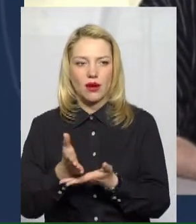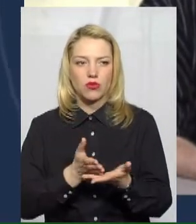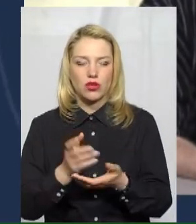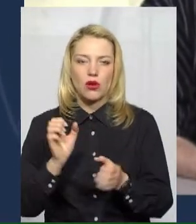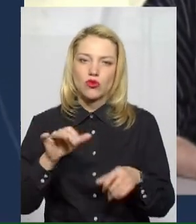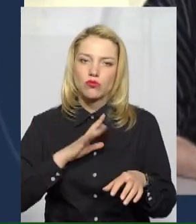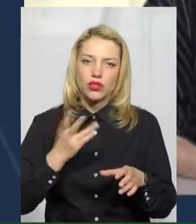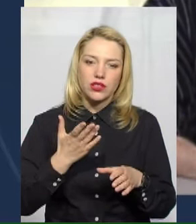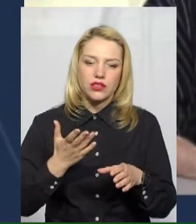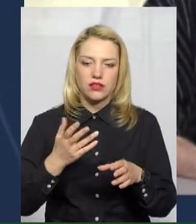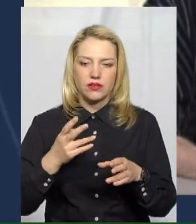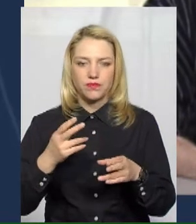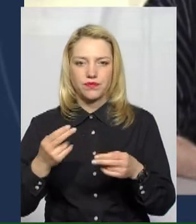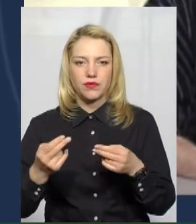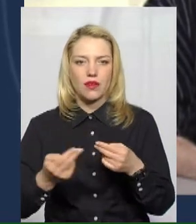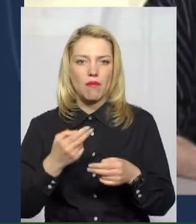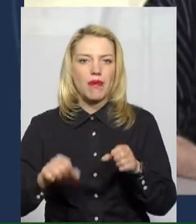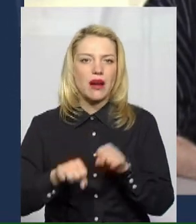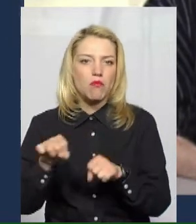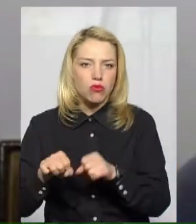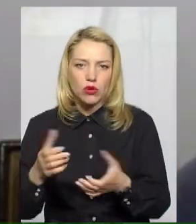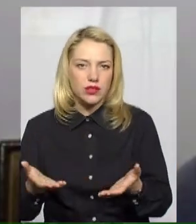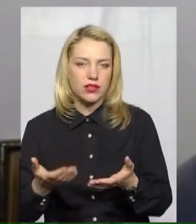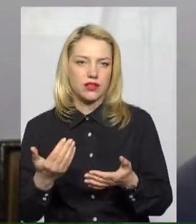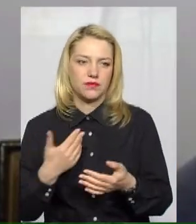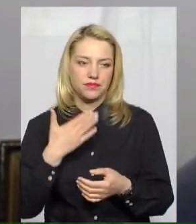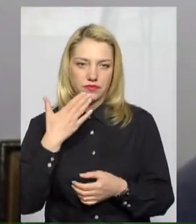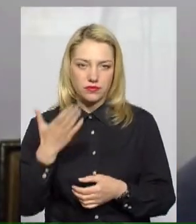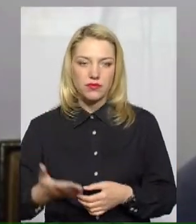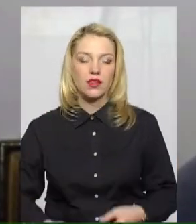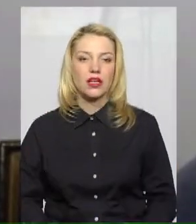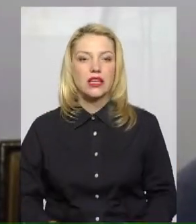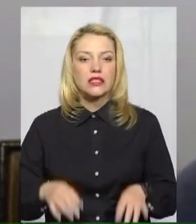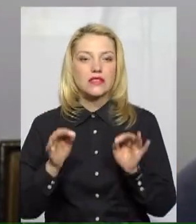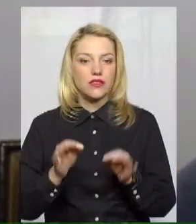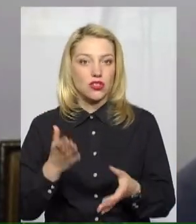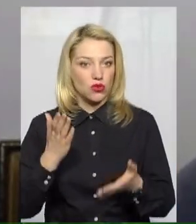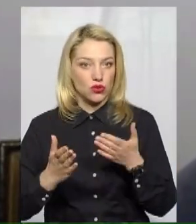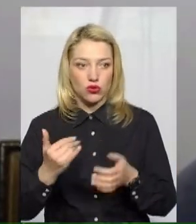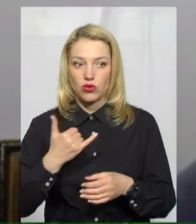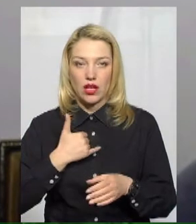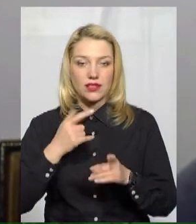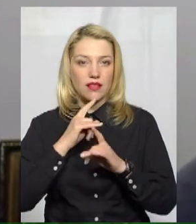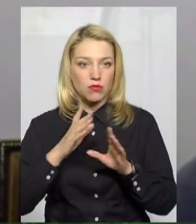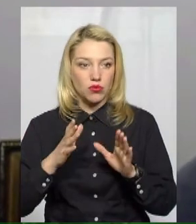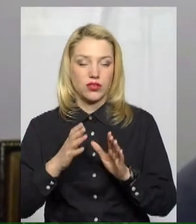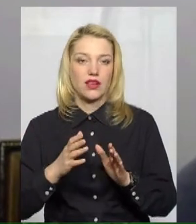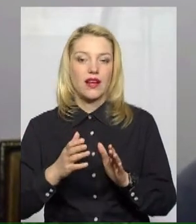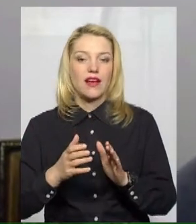якщо буде продовжуватись така ситуація? Звичайно, якщо в нас не буде вистачати коштів замінити